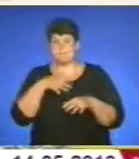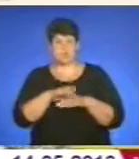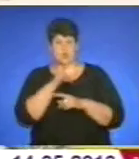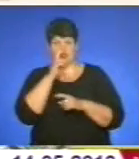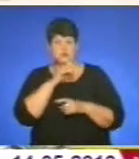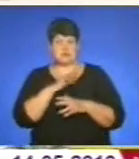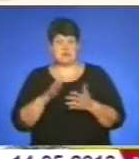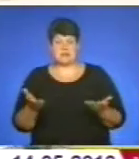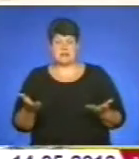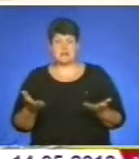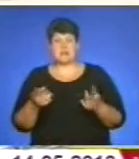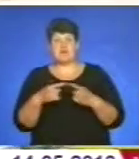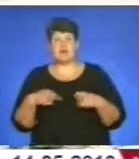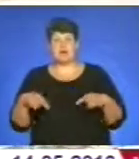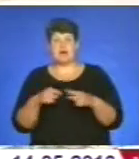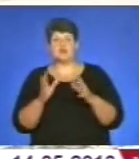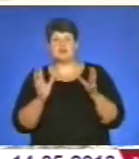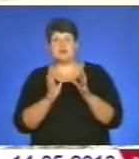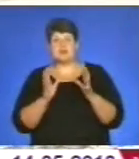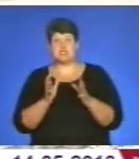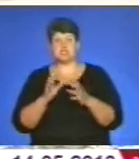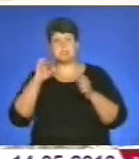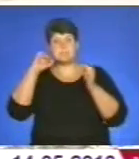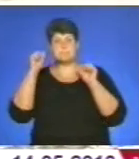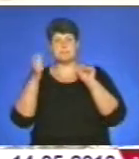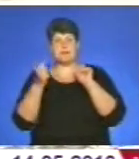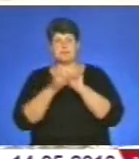в галузі збереження пам'яток культурної спадщини.